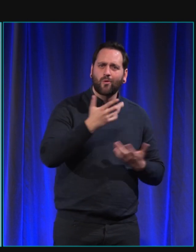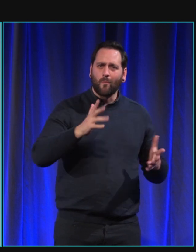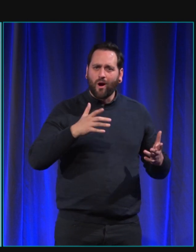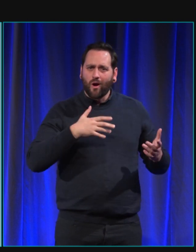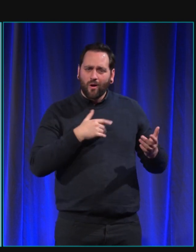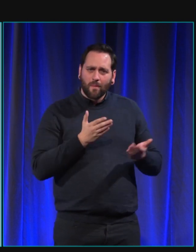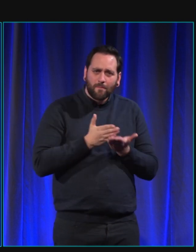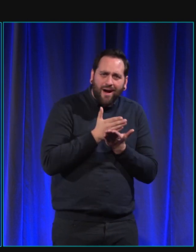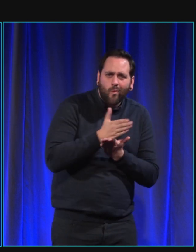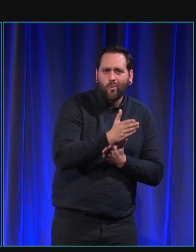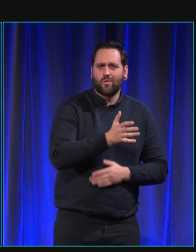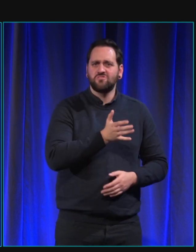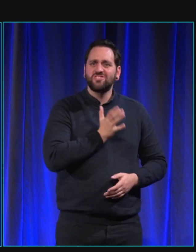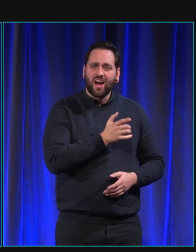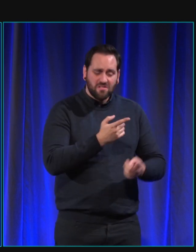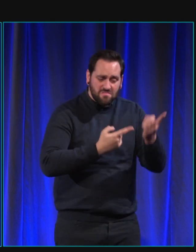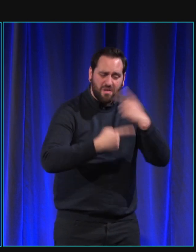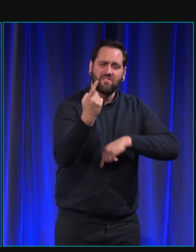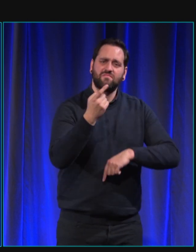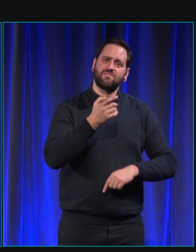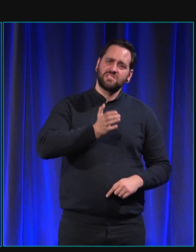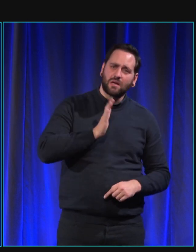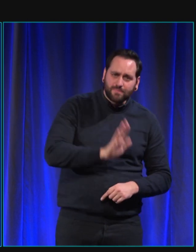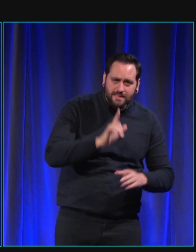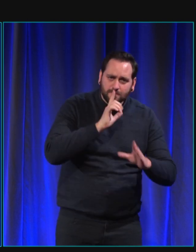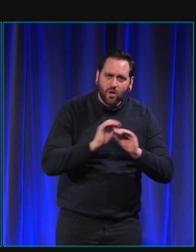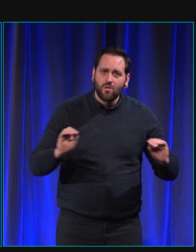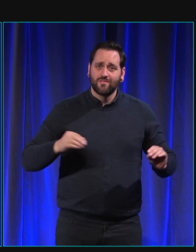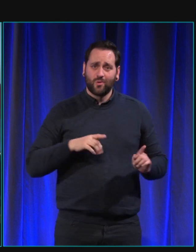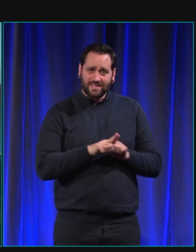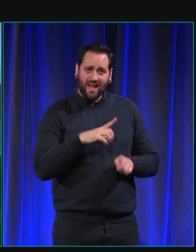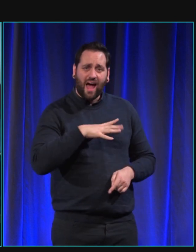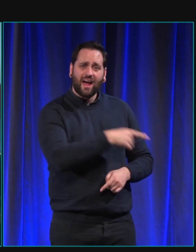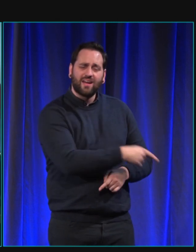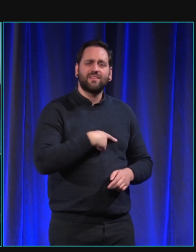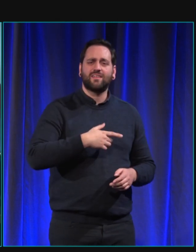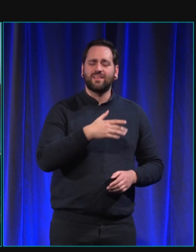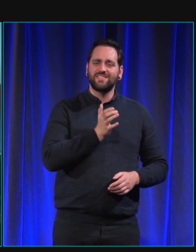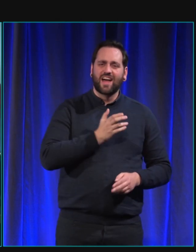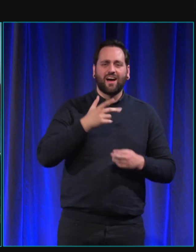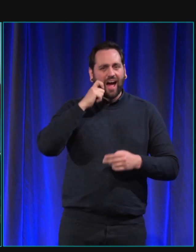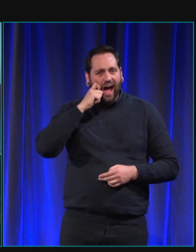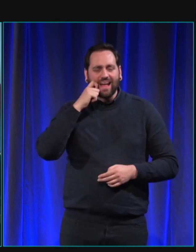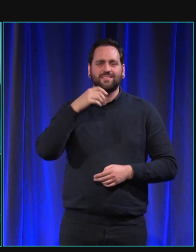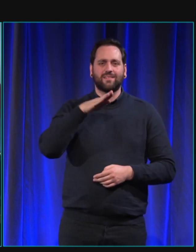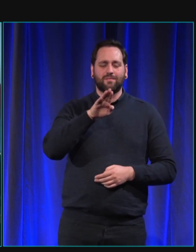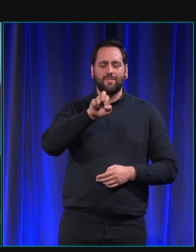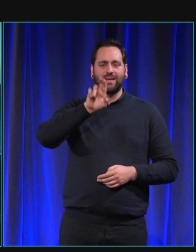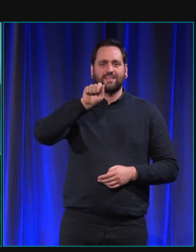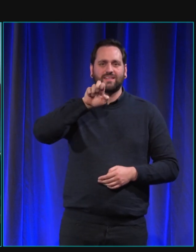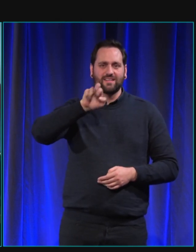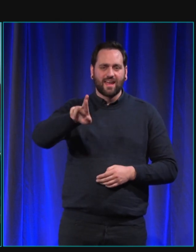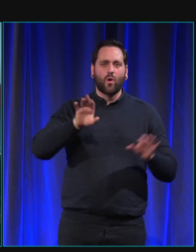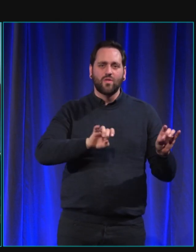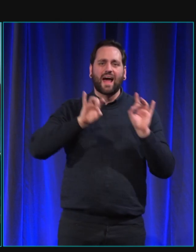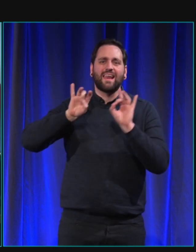Vous êtes ici avec un chien qui s'appelle Neville aussi, qui est un berger australien de deux ans. et vous allez tout à